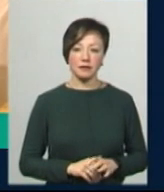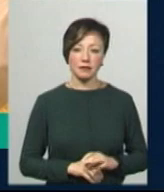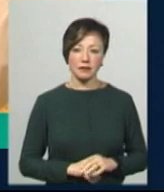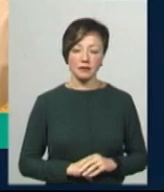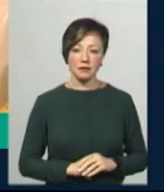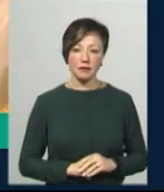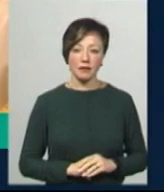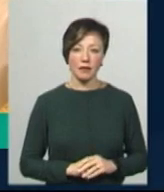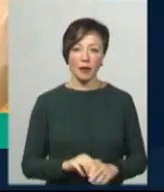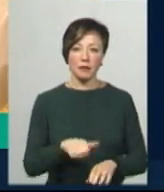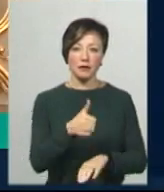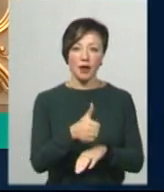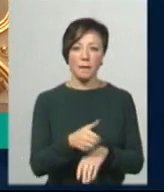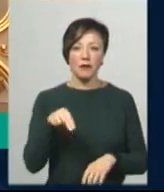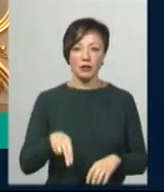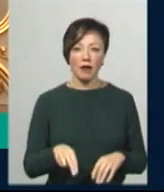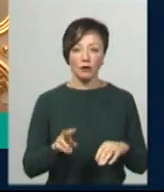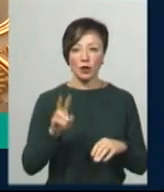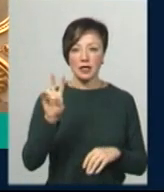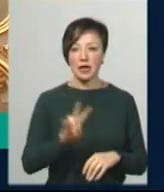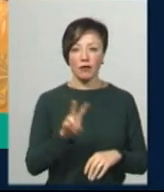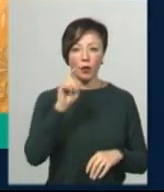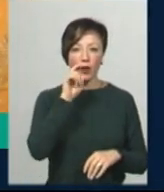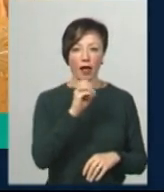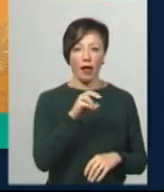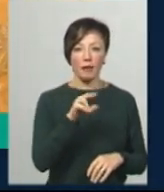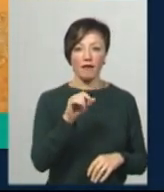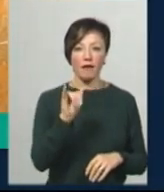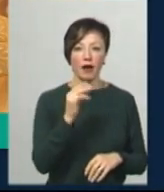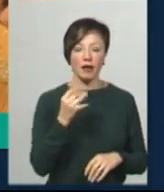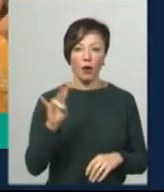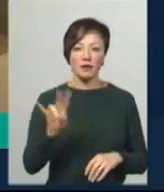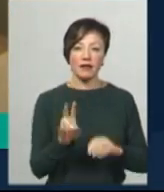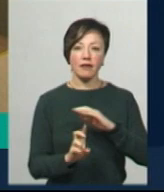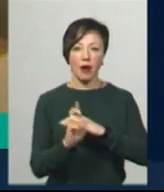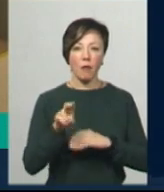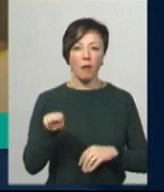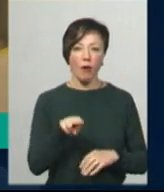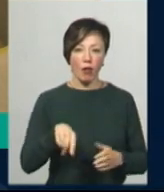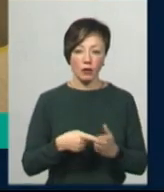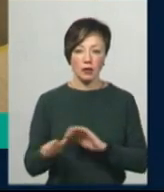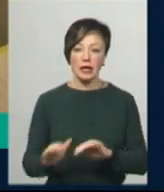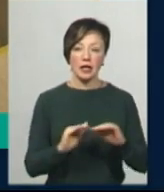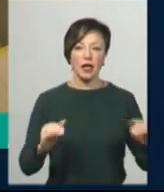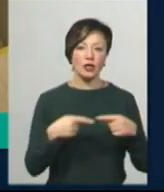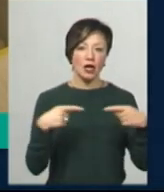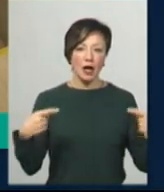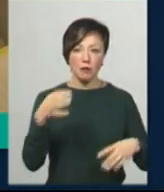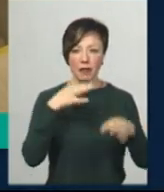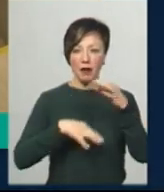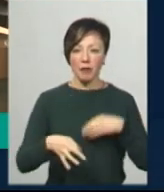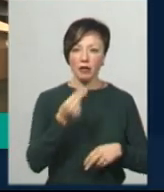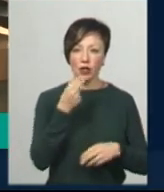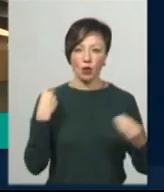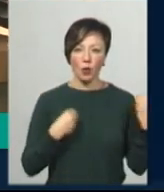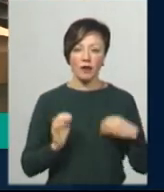Музика Предстоятель Православної церкви України Епіфаній освятив храм у Полоному. Дитячі речі, медикаменти, їжу та одяг